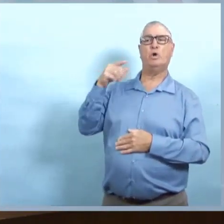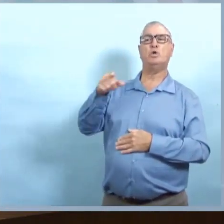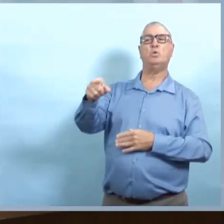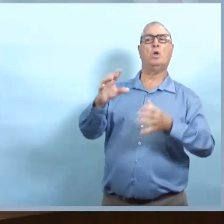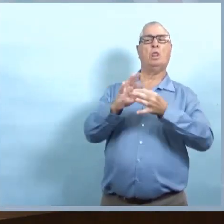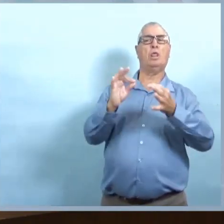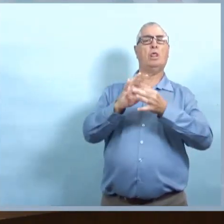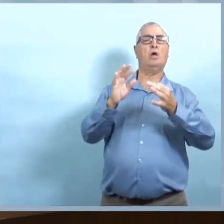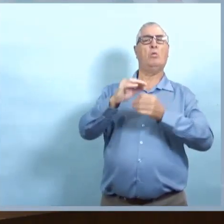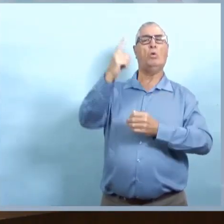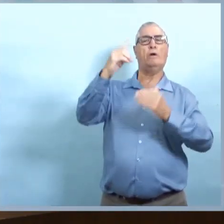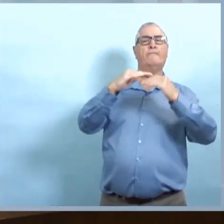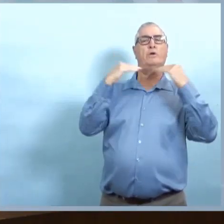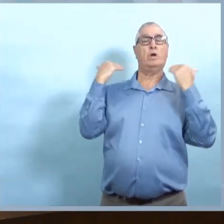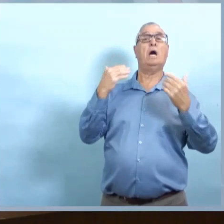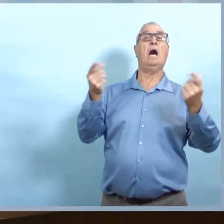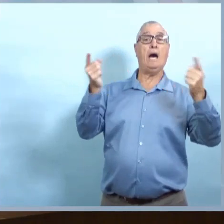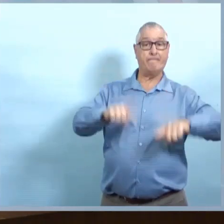généralement